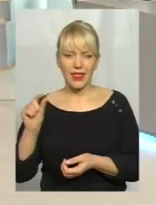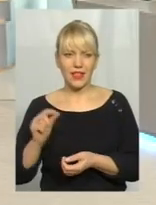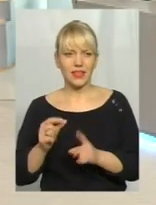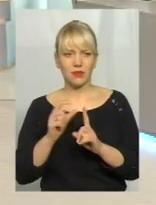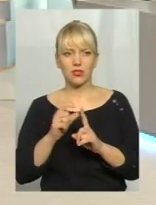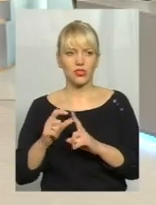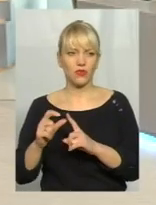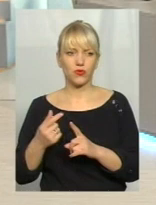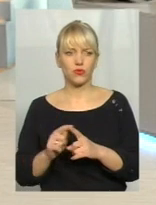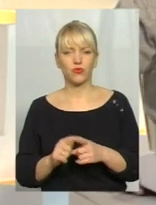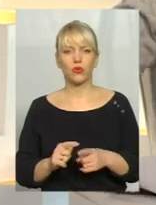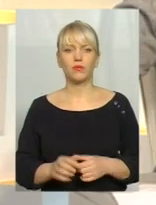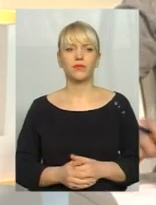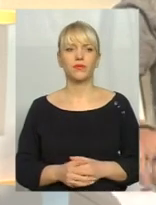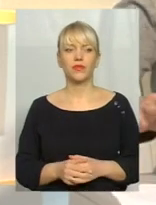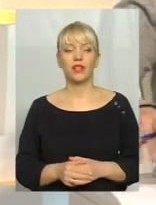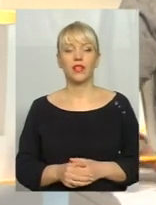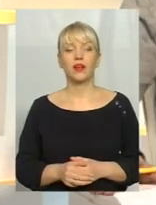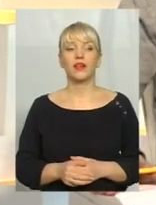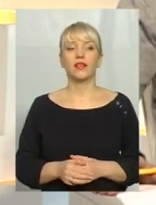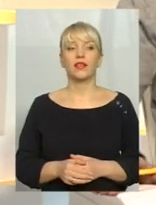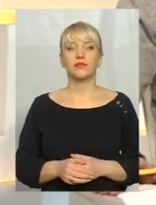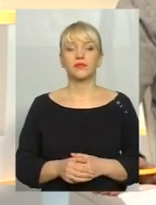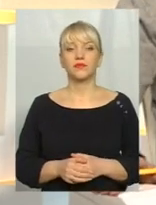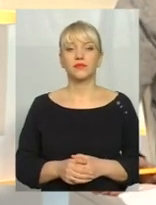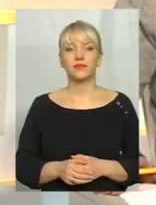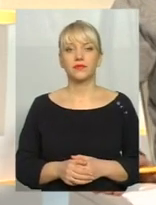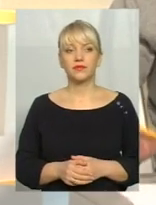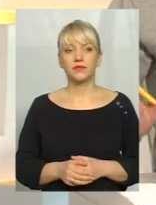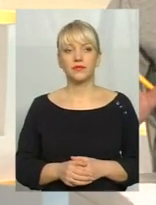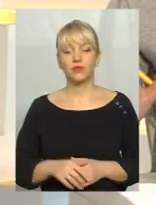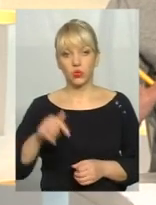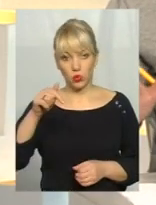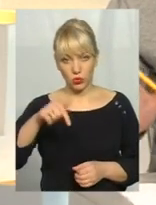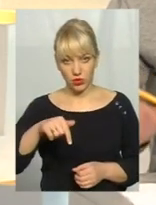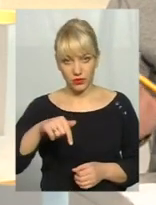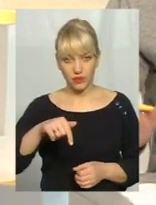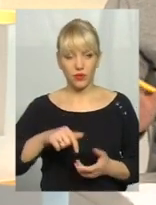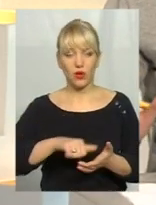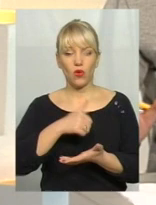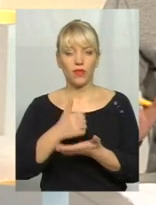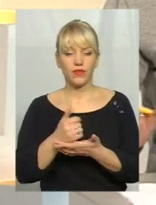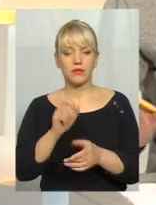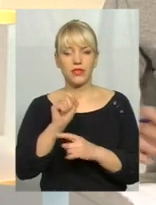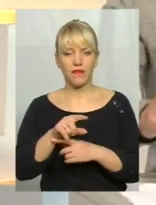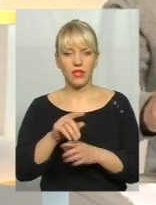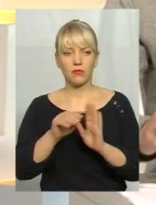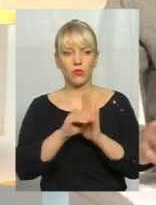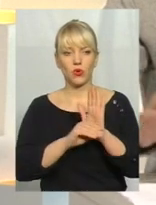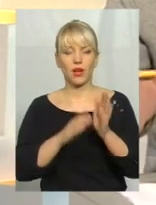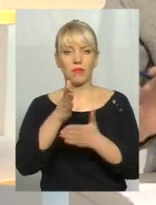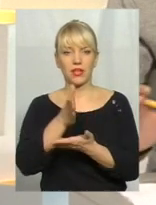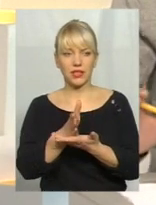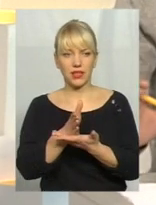їх не так вже і багато, як може бути, але насправді їх багато. Ось, і ось тут головним завданням програми є, це